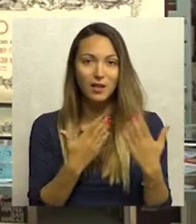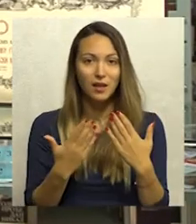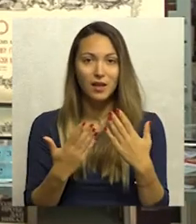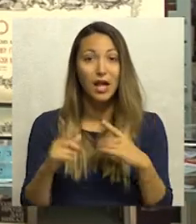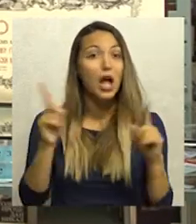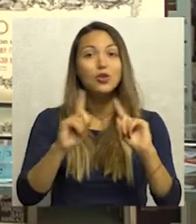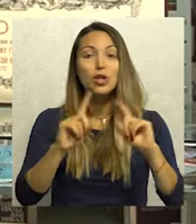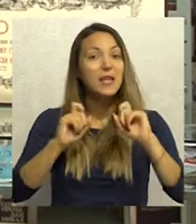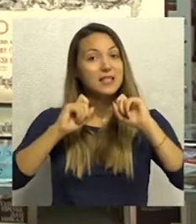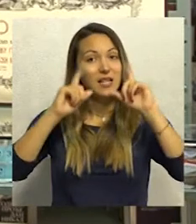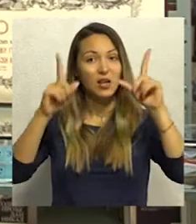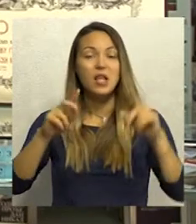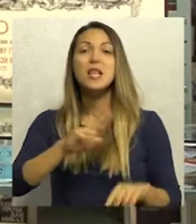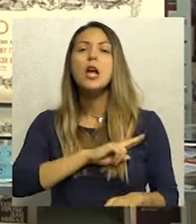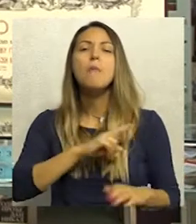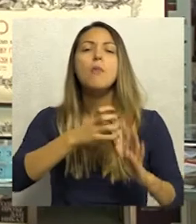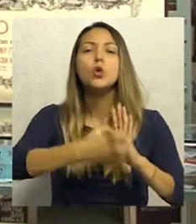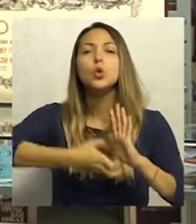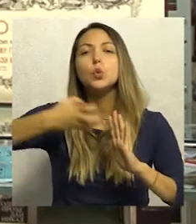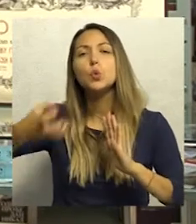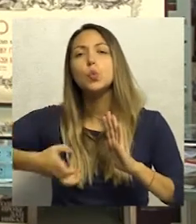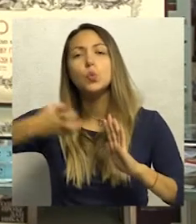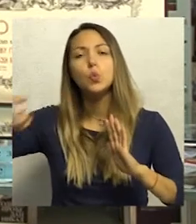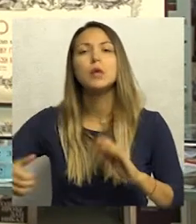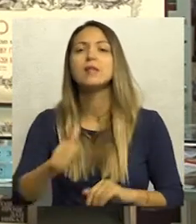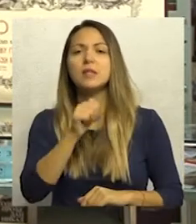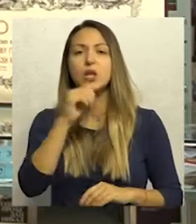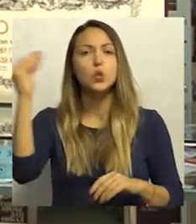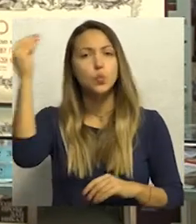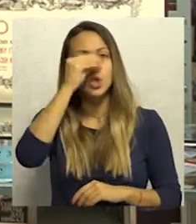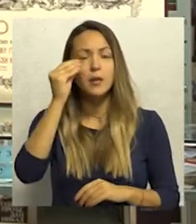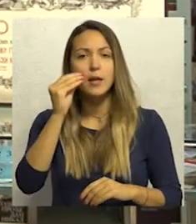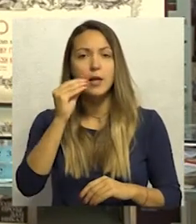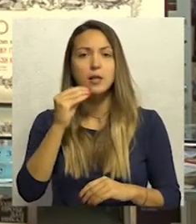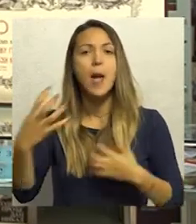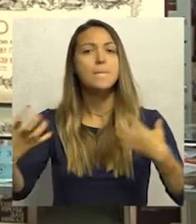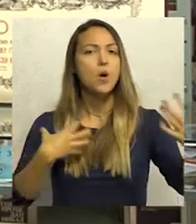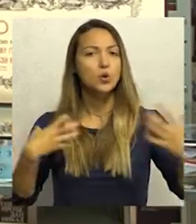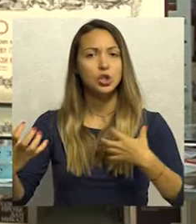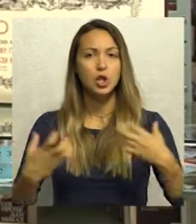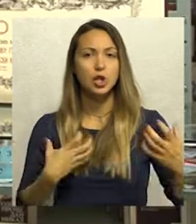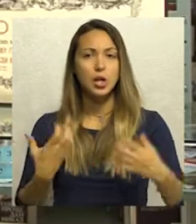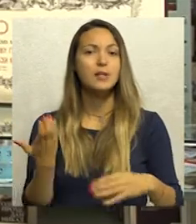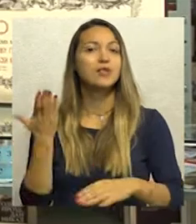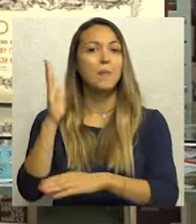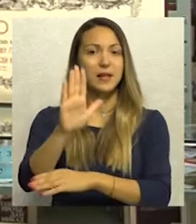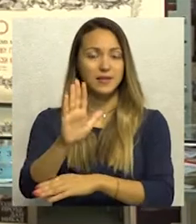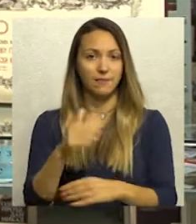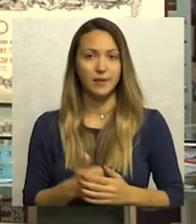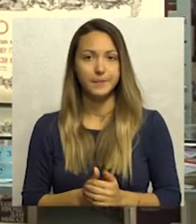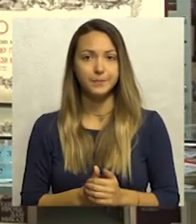a i to ne iznenađuje jer imamo tako dugu tradiciju učenja kroz pozorišna